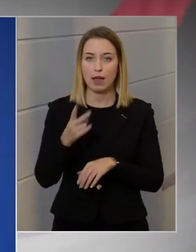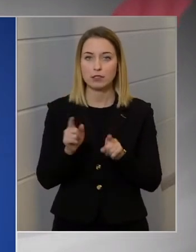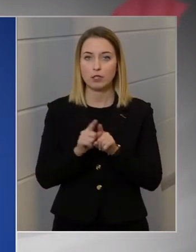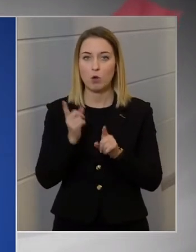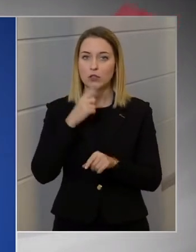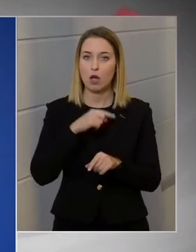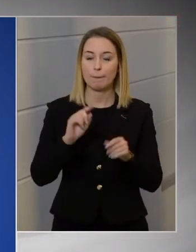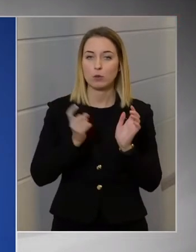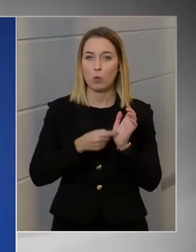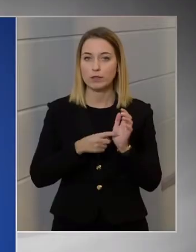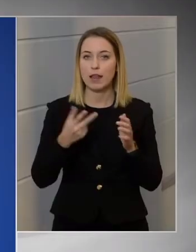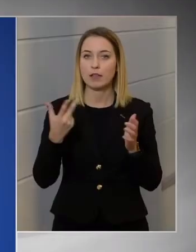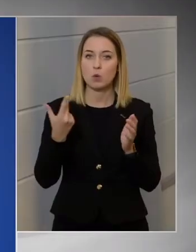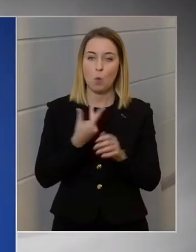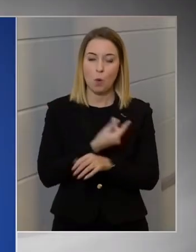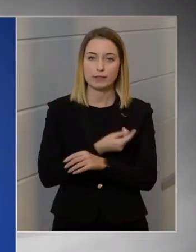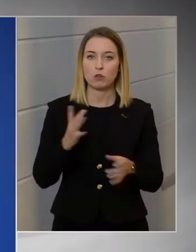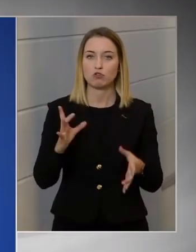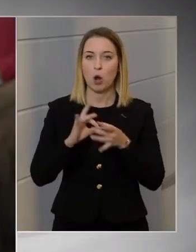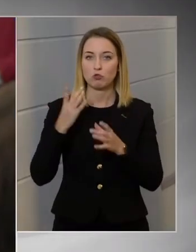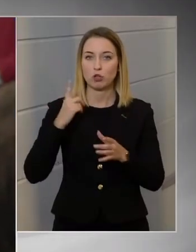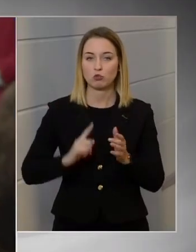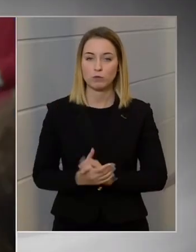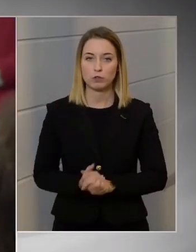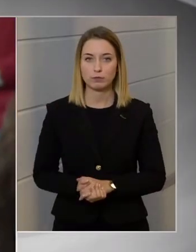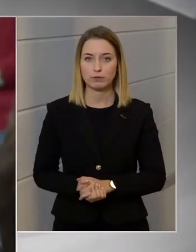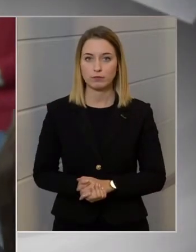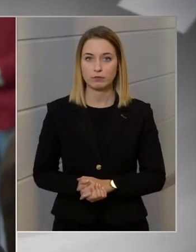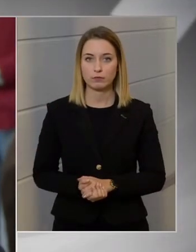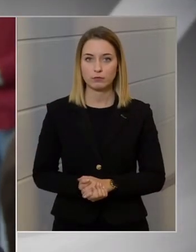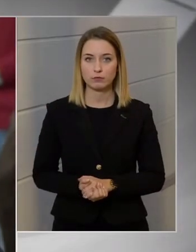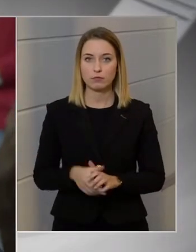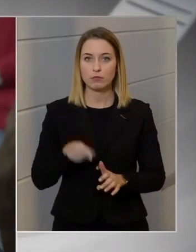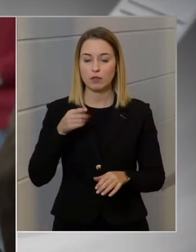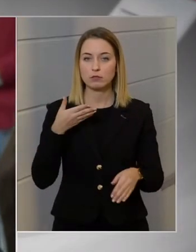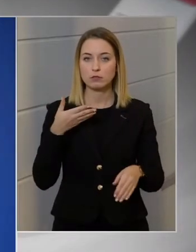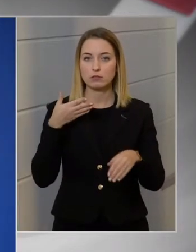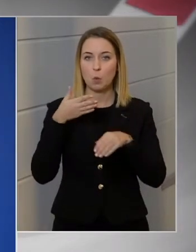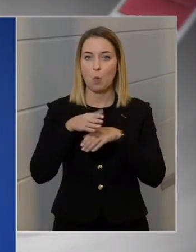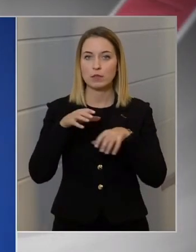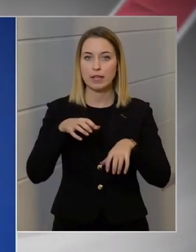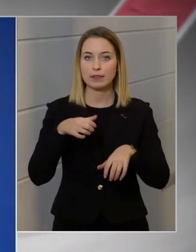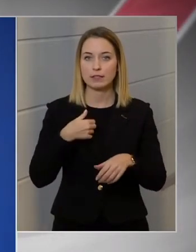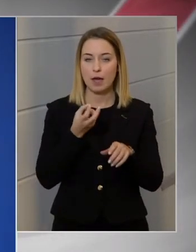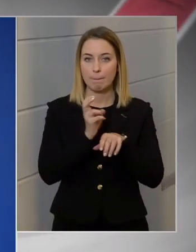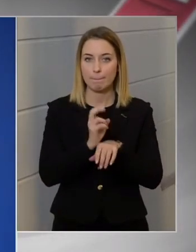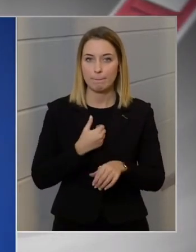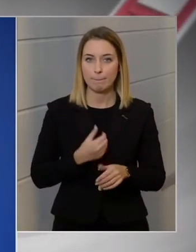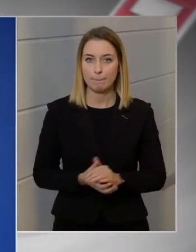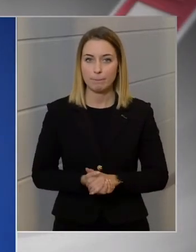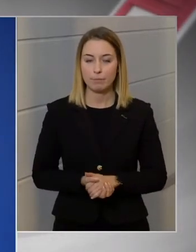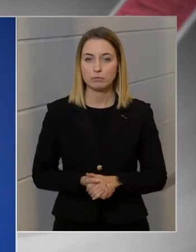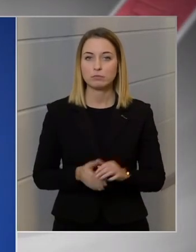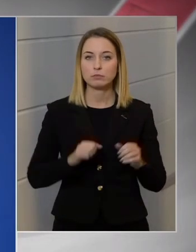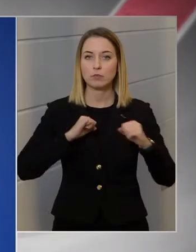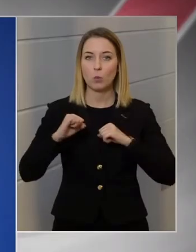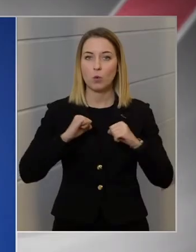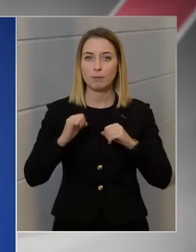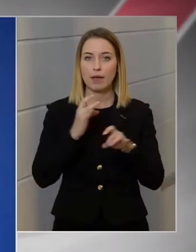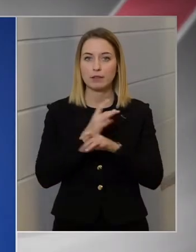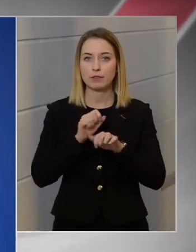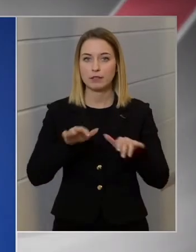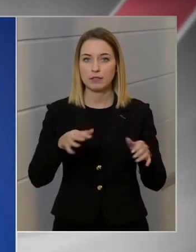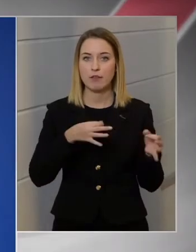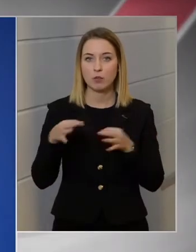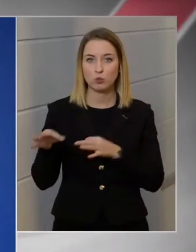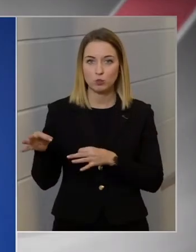kötelezővoltással voltak kapcsolatosak. És azért azt hozzáteszem, hogy a kormány járványi szempontok